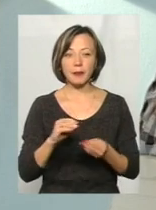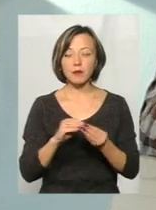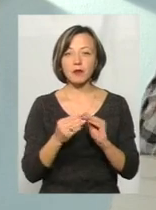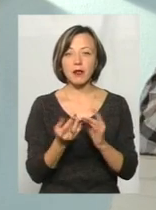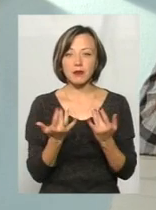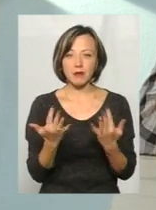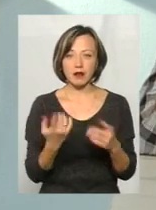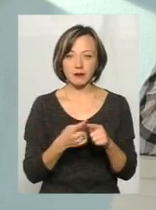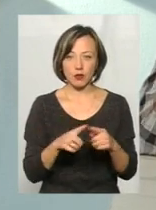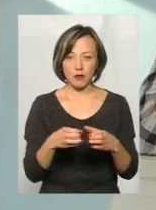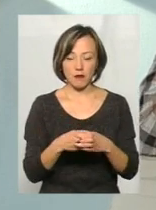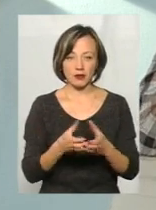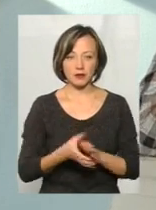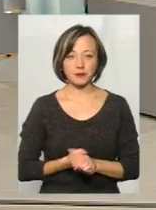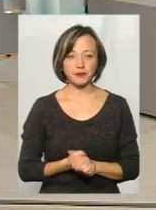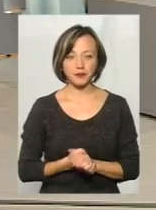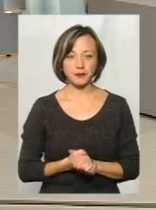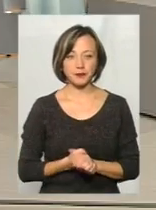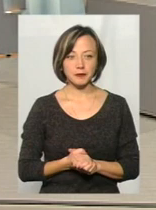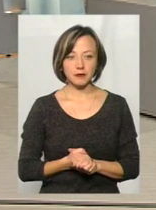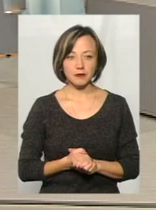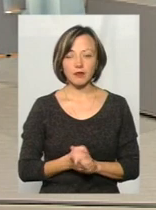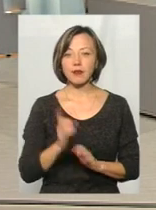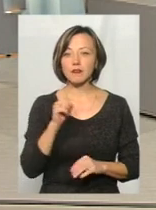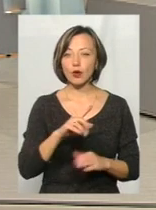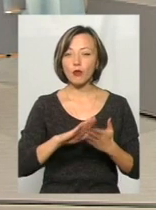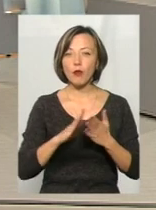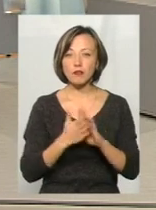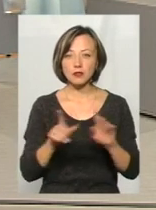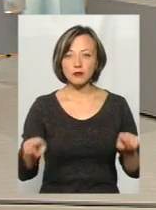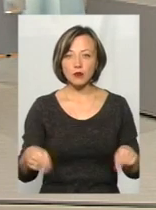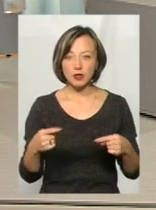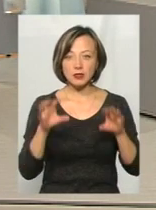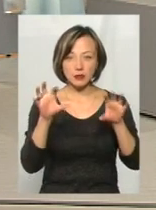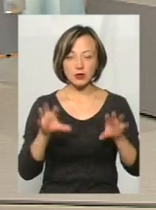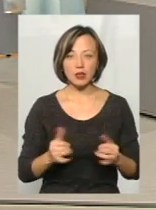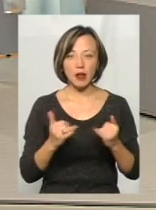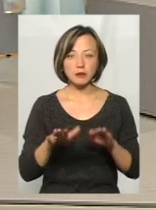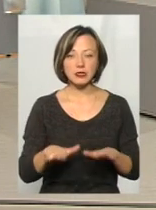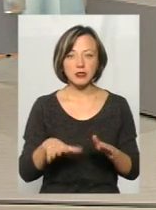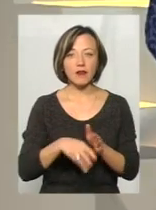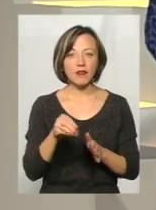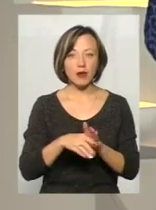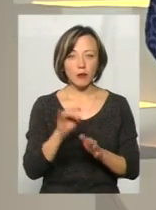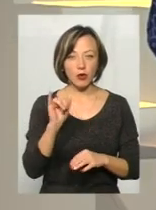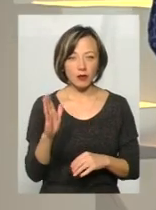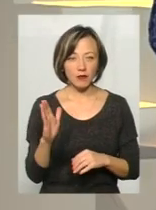набрати в цих громадах. Тобто, в тих умовах, які створив законотворець для місцевих виборів